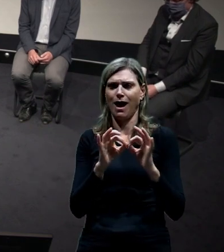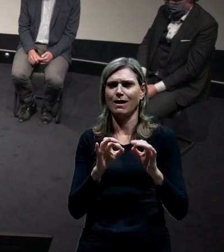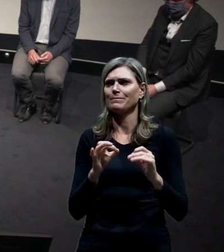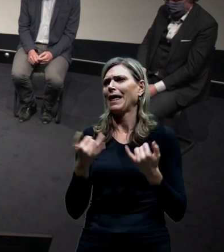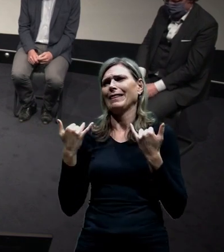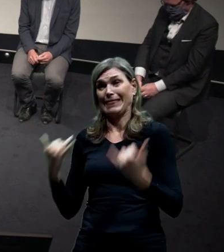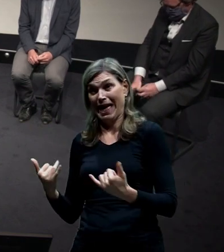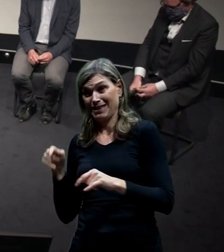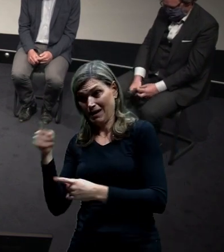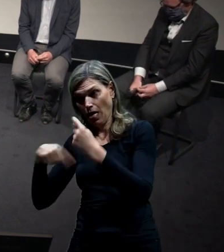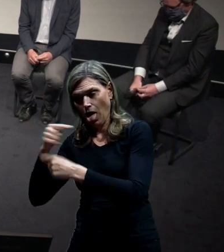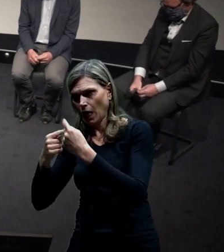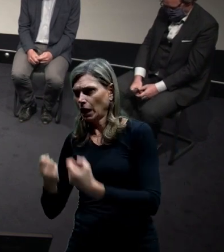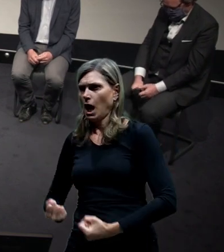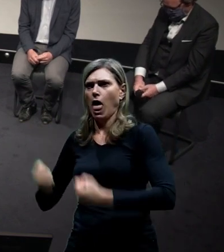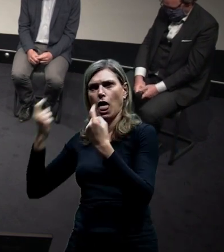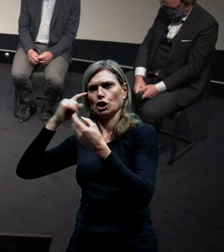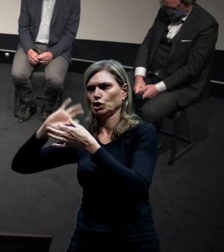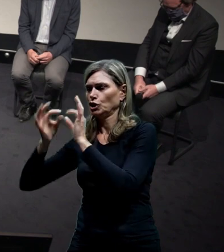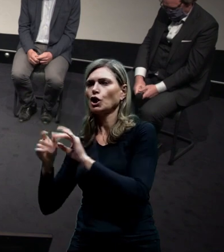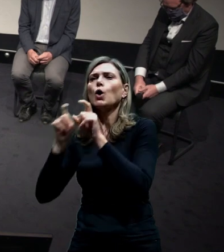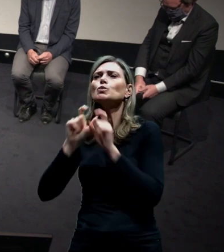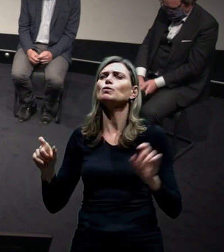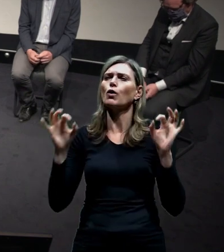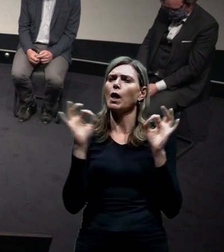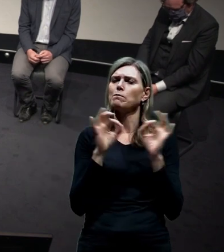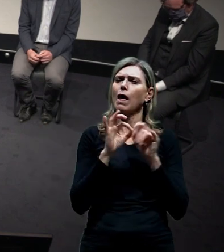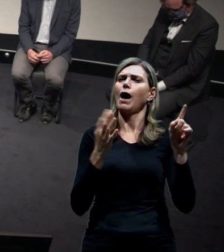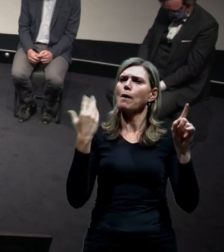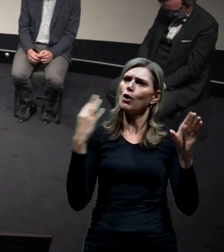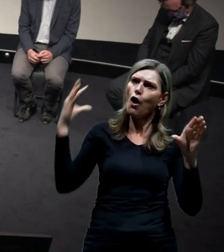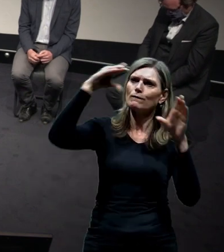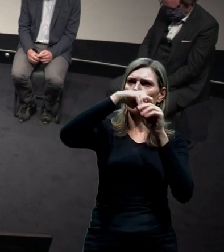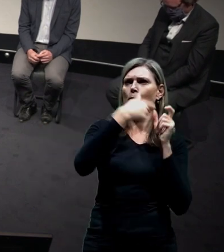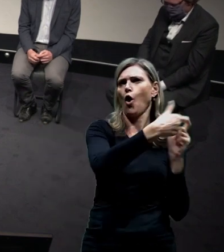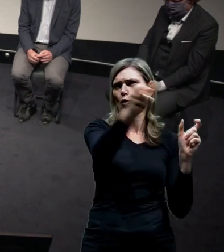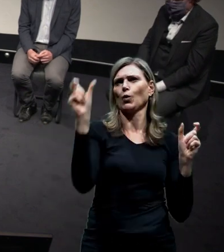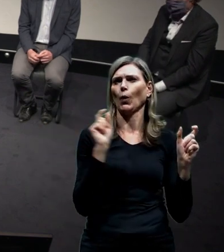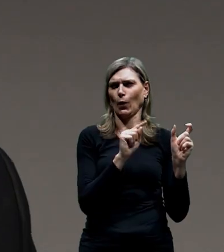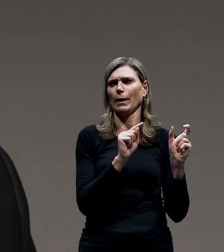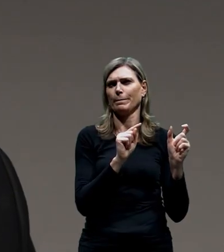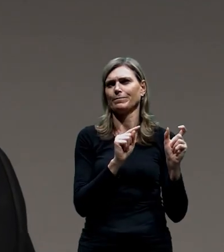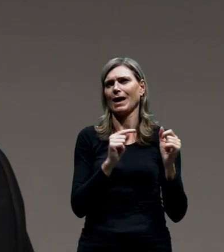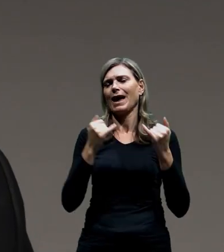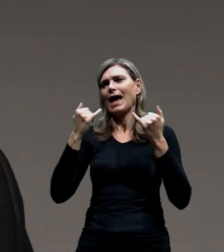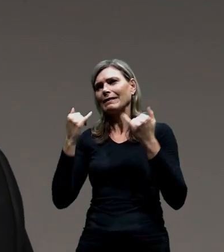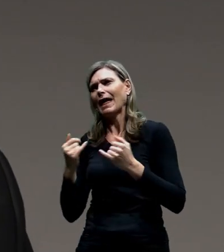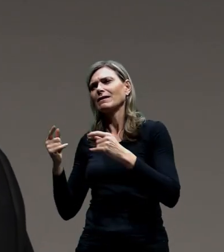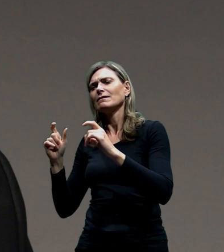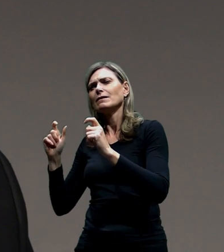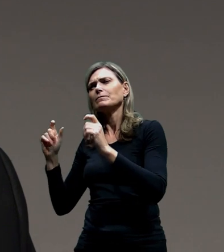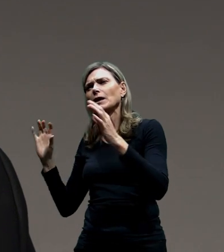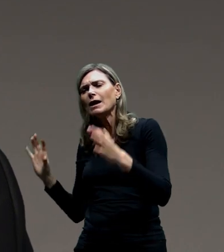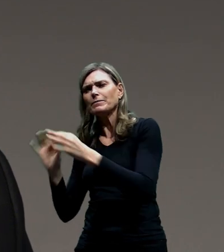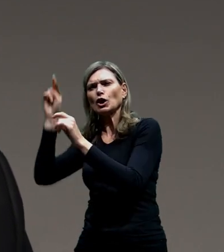je součást okruhu a samozřejmě prochází respektive místama, které jsou radiálami, respektive